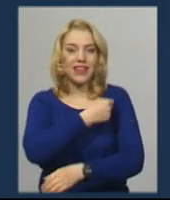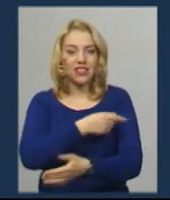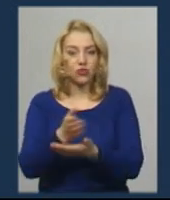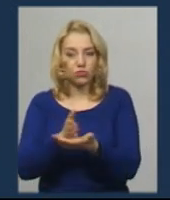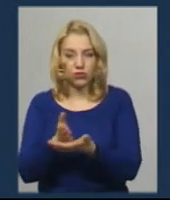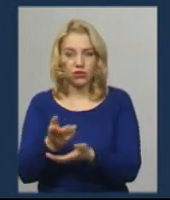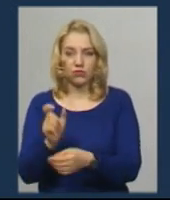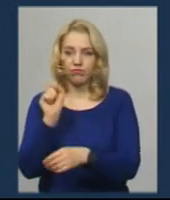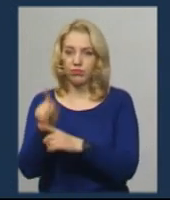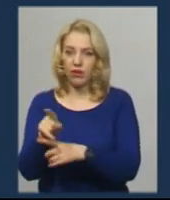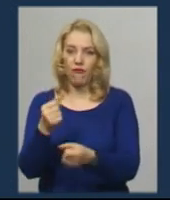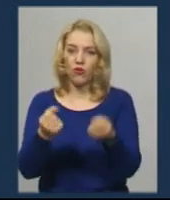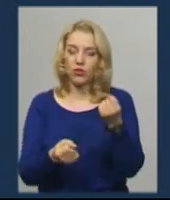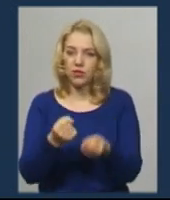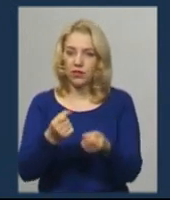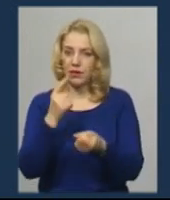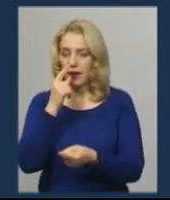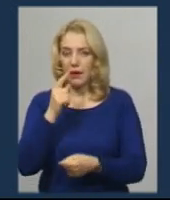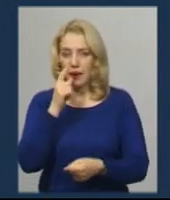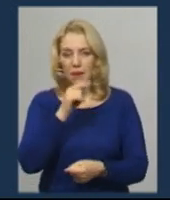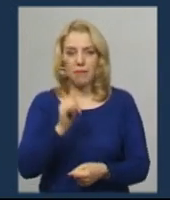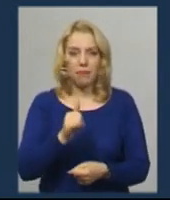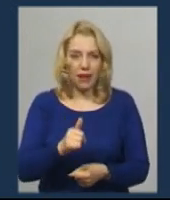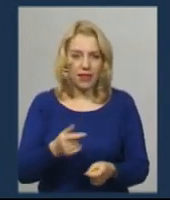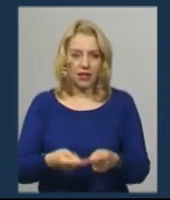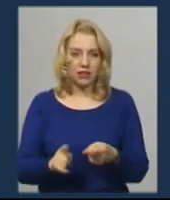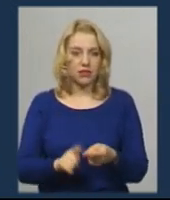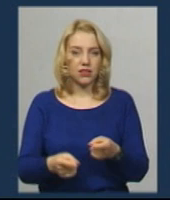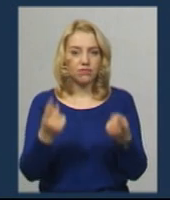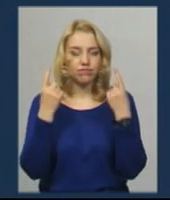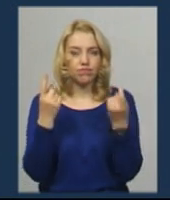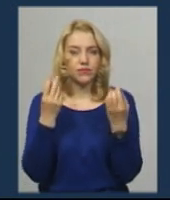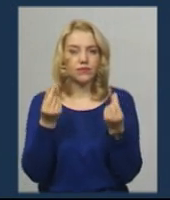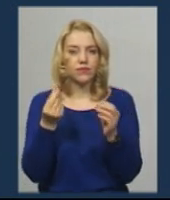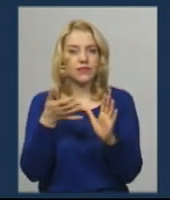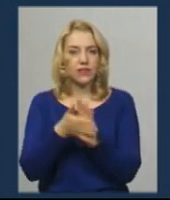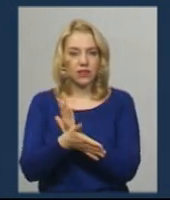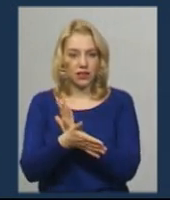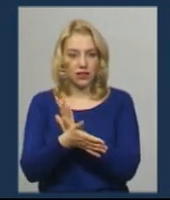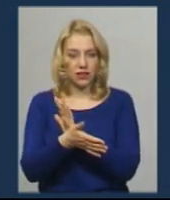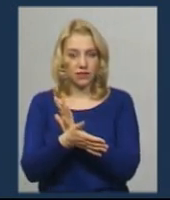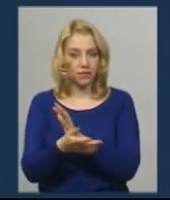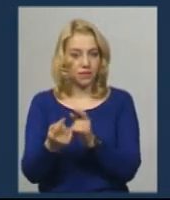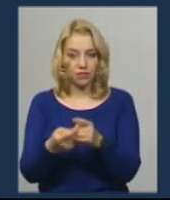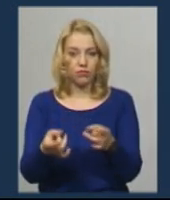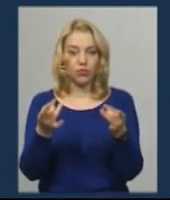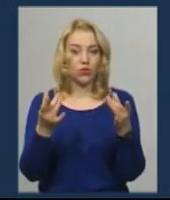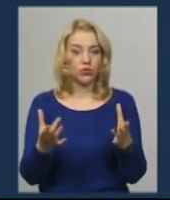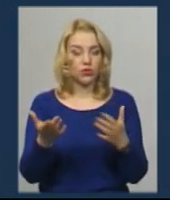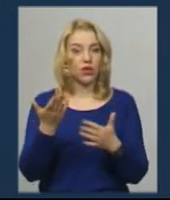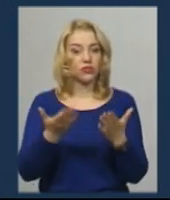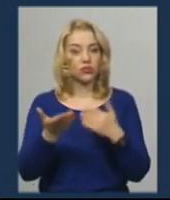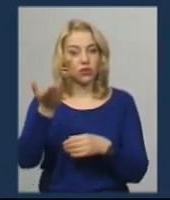зібрати, це пальне, тобто це суттєві видатки, постійні видатки, які покладаються. Просто, якщо